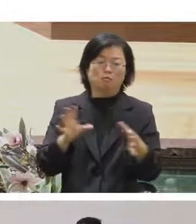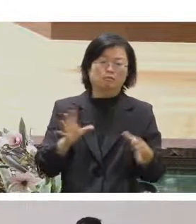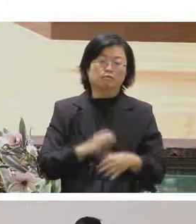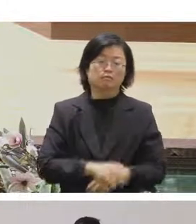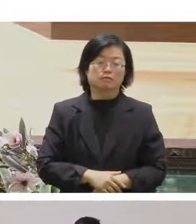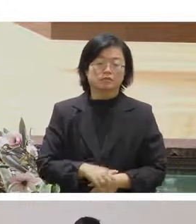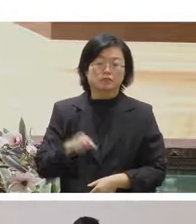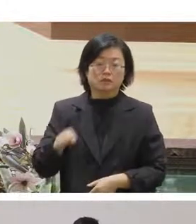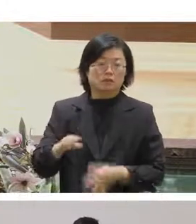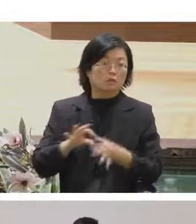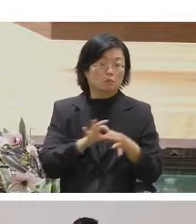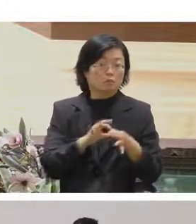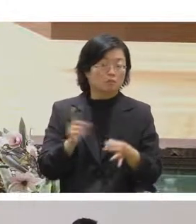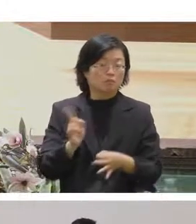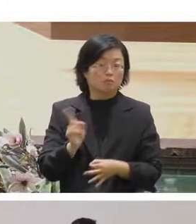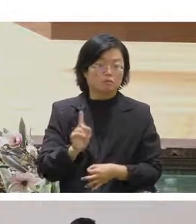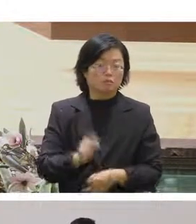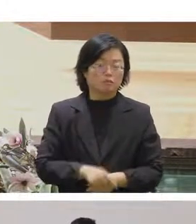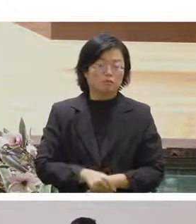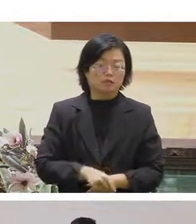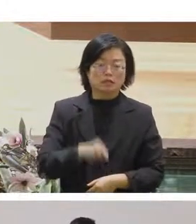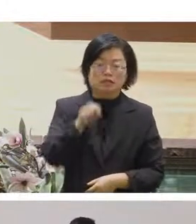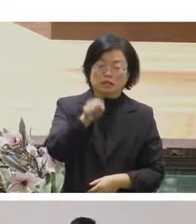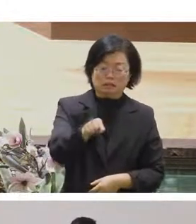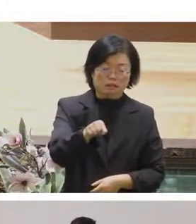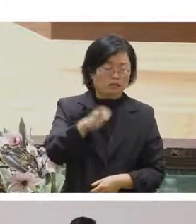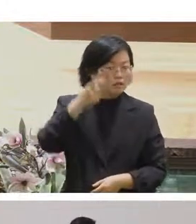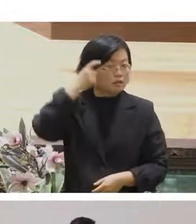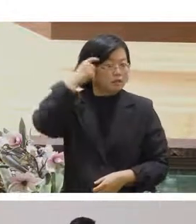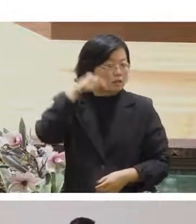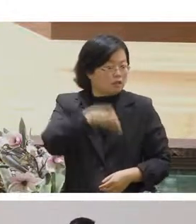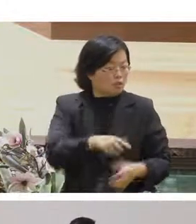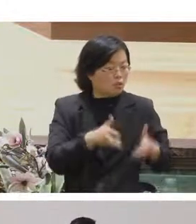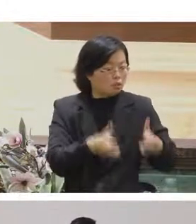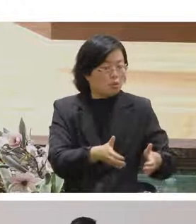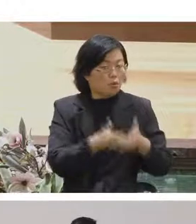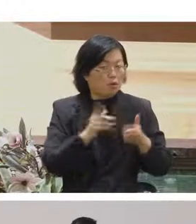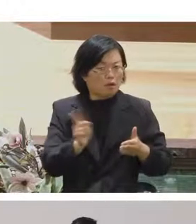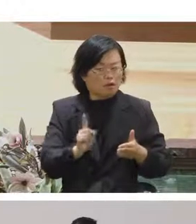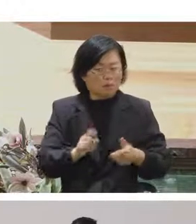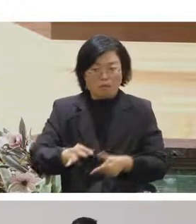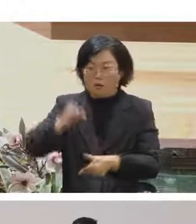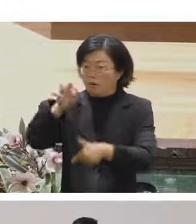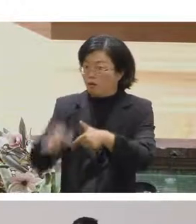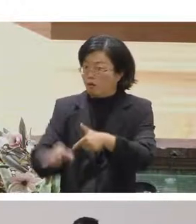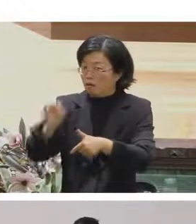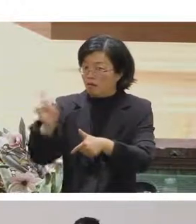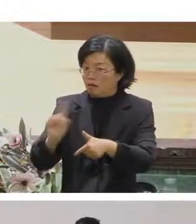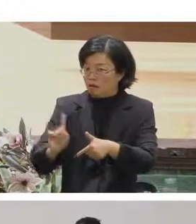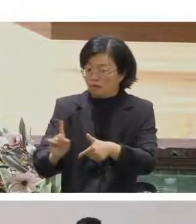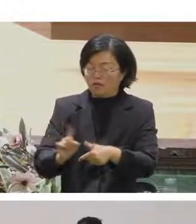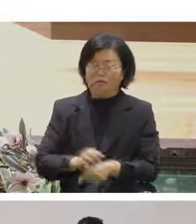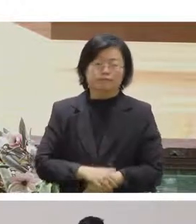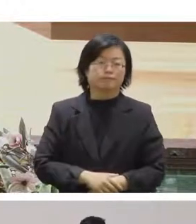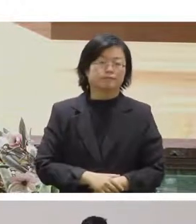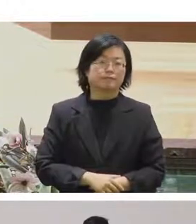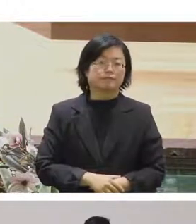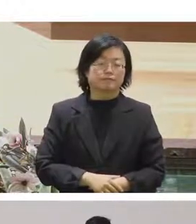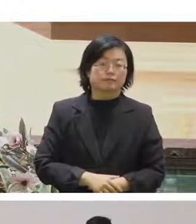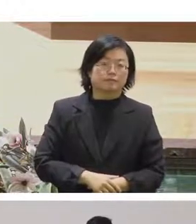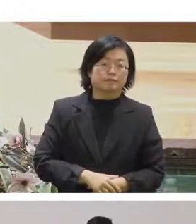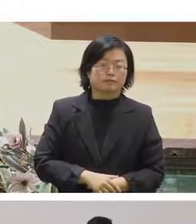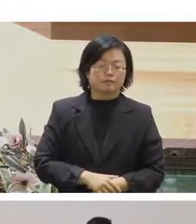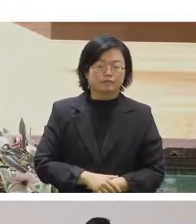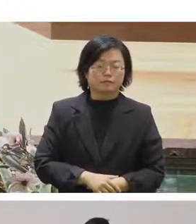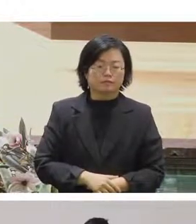關於就是對方對他重要是什麼他的價值是什麼跟他的情境是什麼所以也是因為這樣子